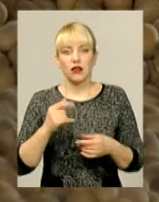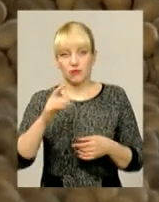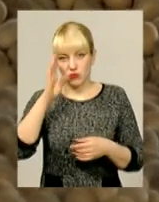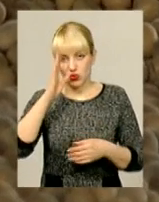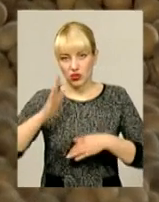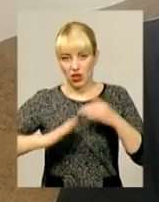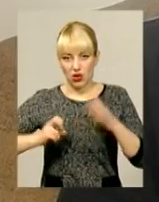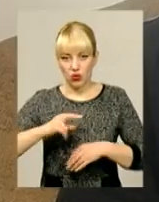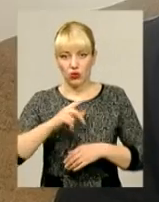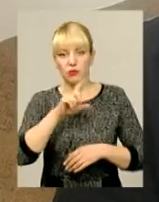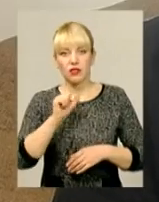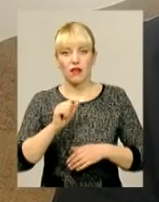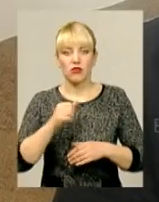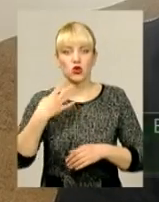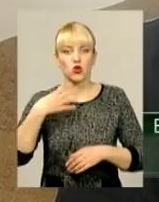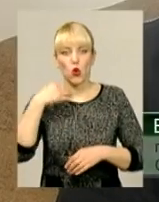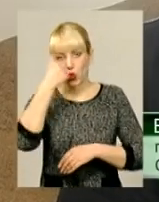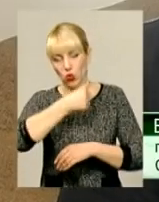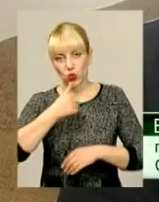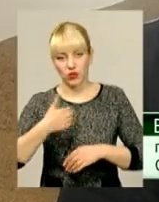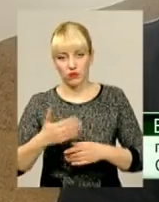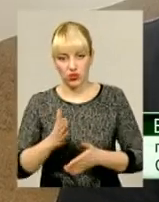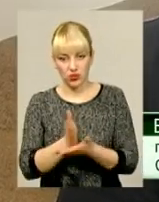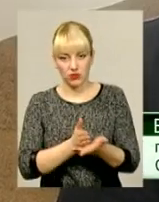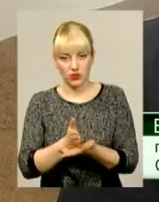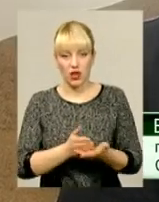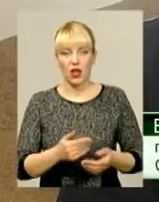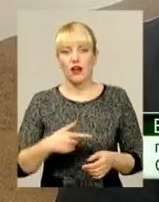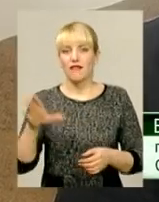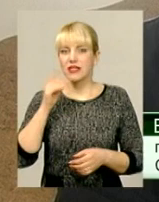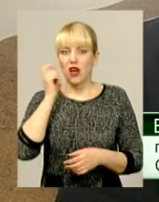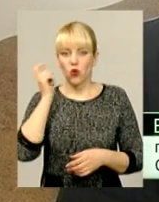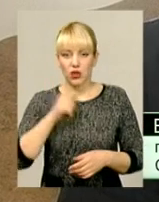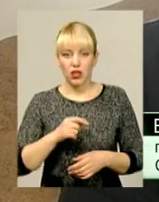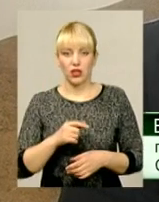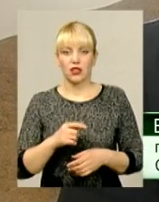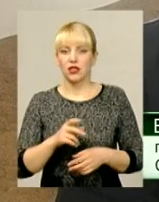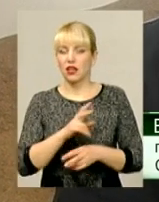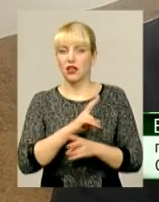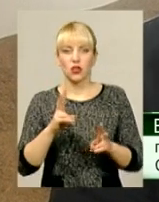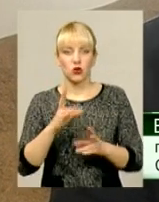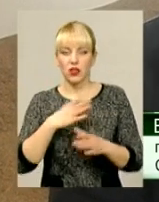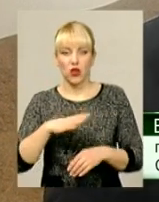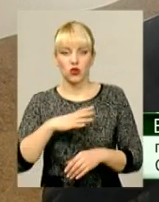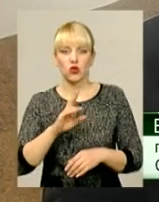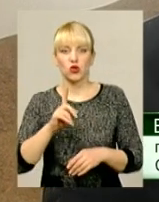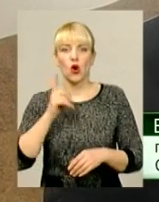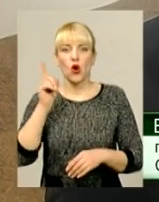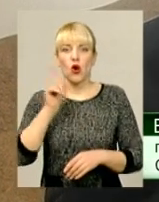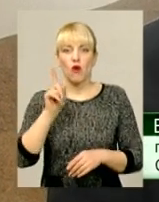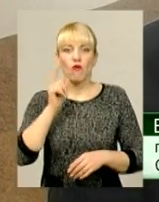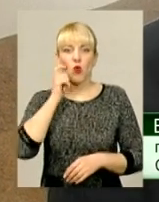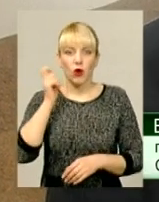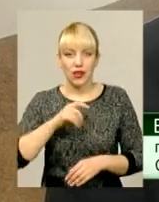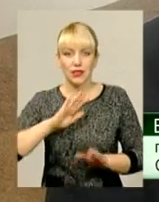-річним стажем. Не тільки я, мені кається, що і вся Україна, і всі спеціалісти, ніхто не ожидав, що в Україні після такої спеки,